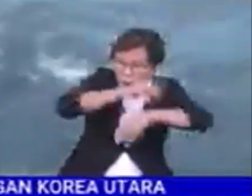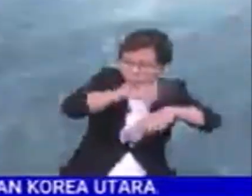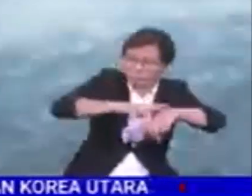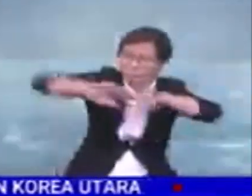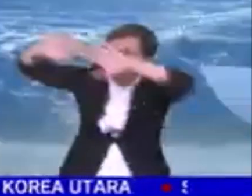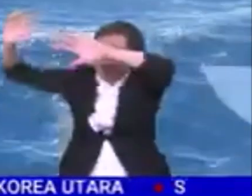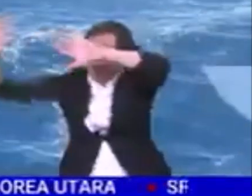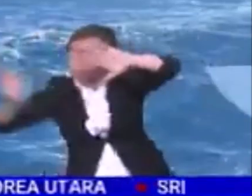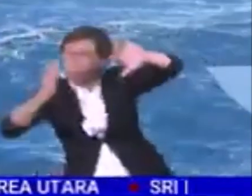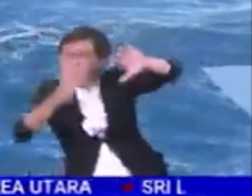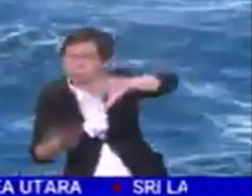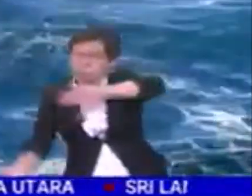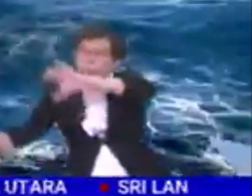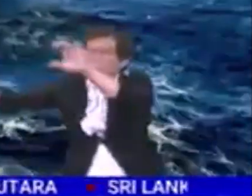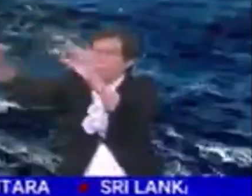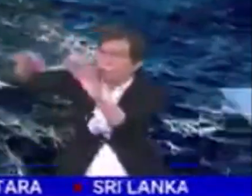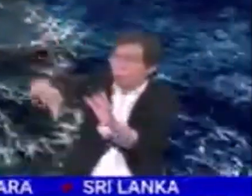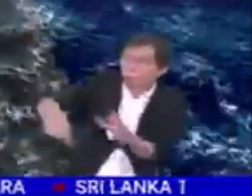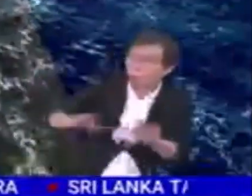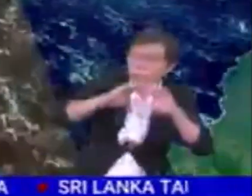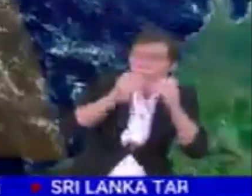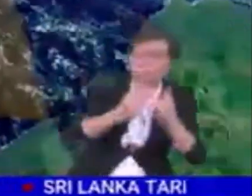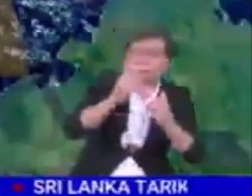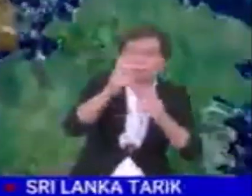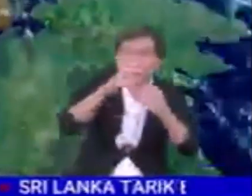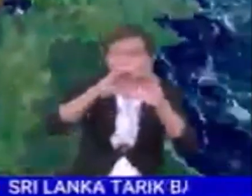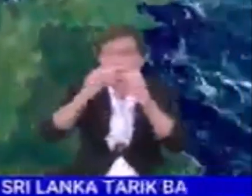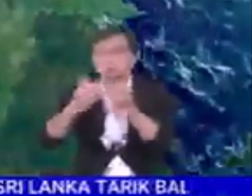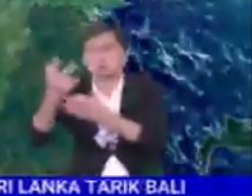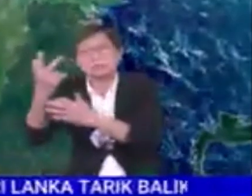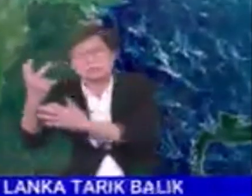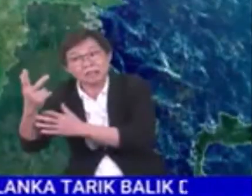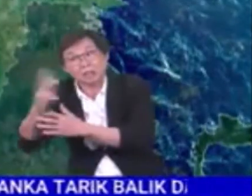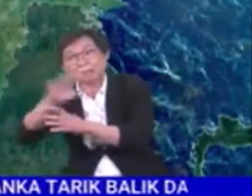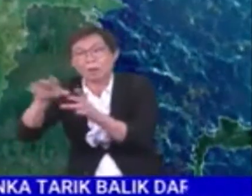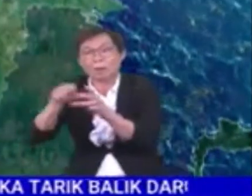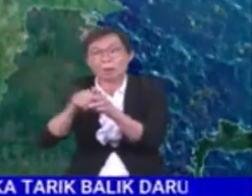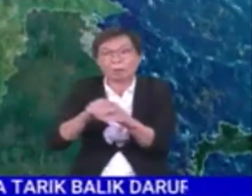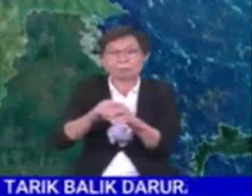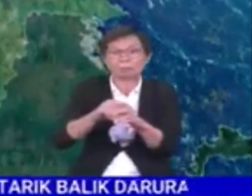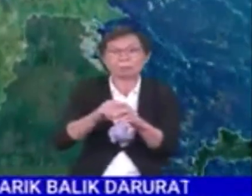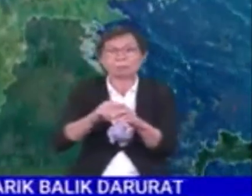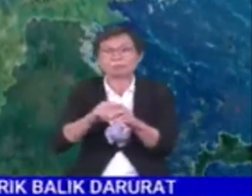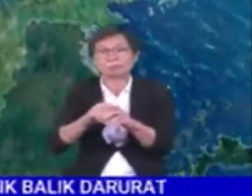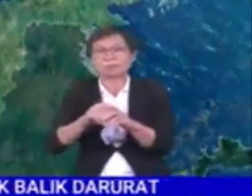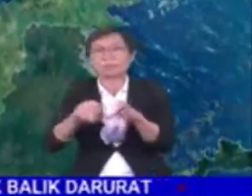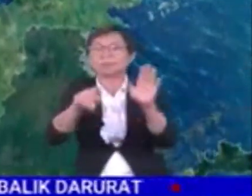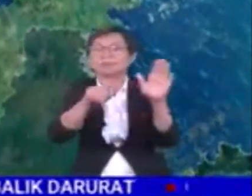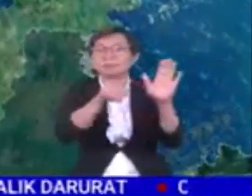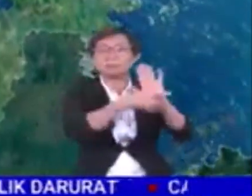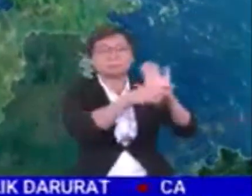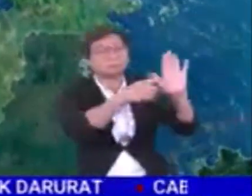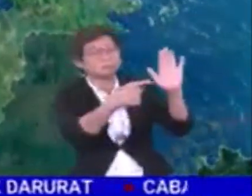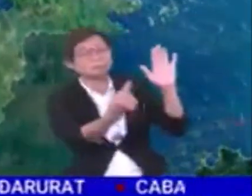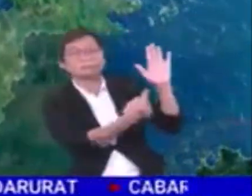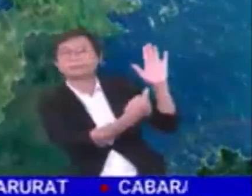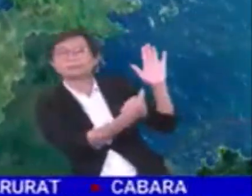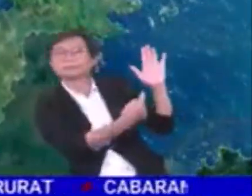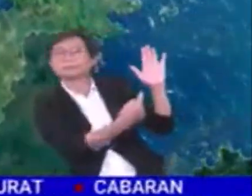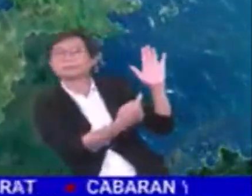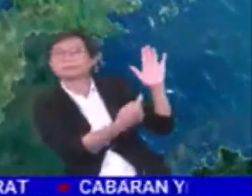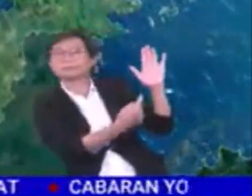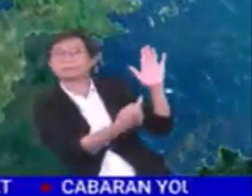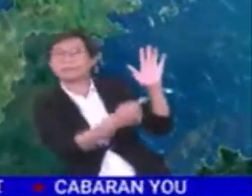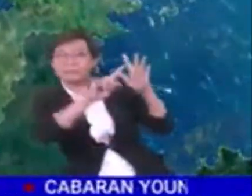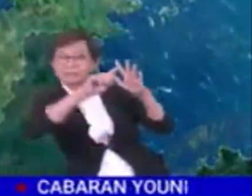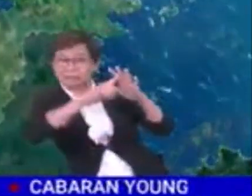kencang dan laut bergelora, kategori kedua dan ketiga melibatkan kawasan seperti yang tertera dan ianya